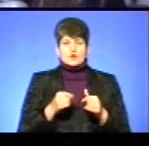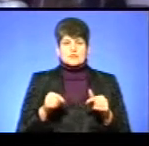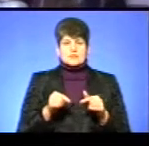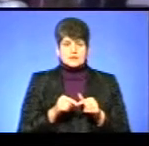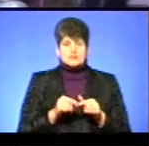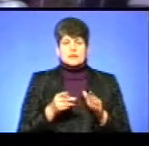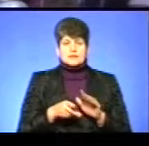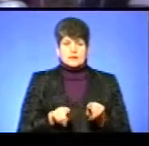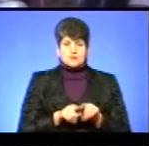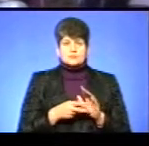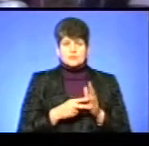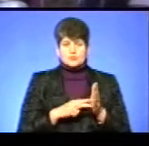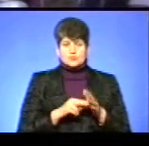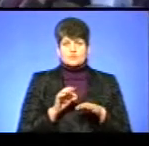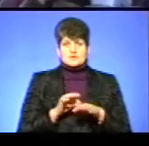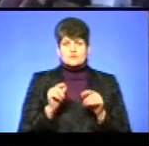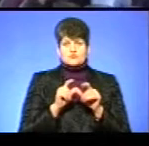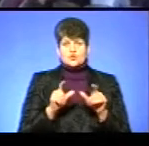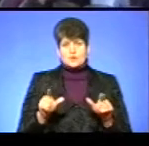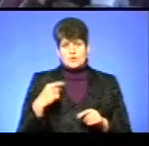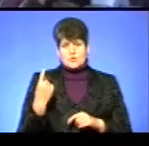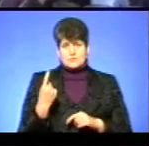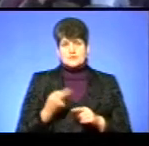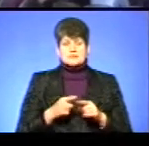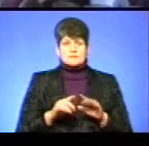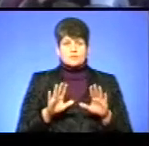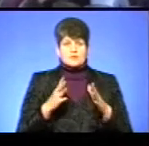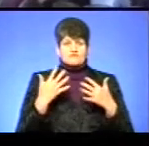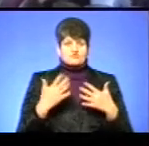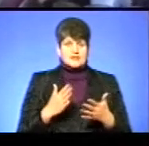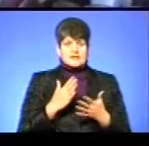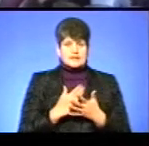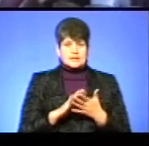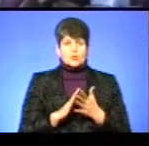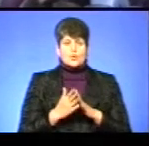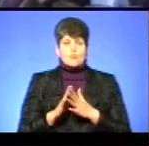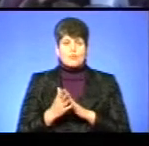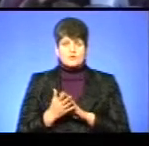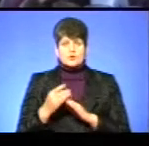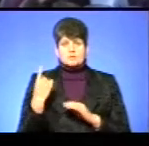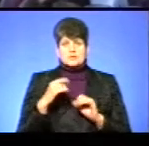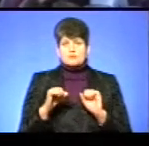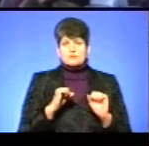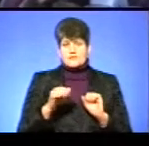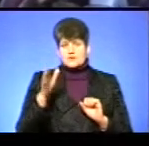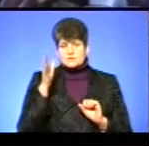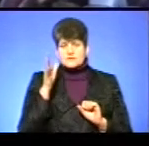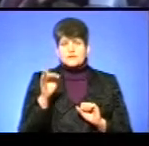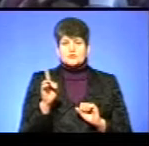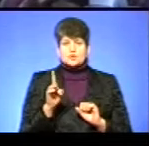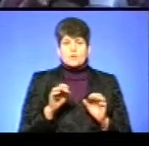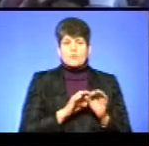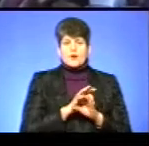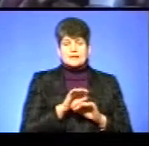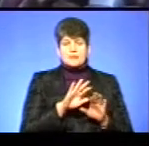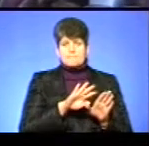того планують провести у школах області. На даний момент вже є певні домовленості з обласним управлінням освіти, щоб проєкт